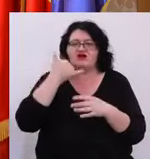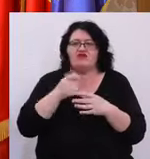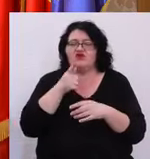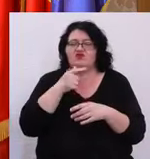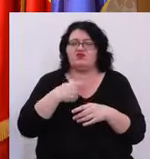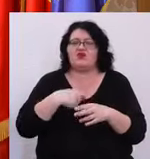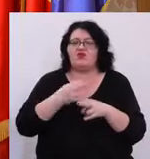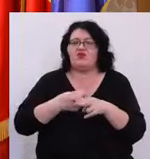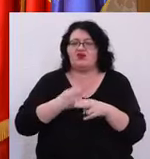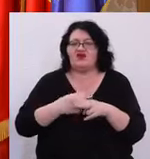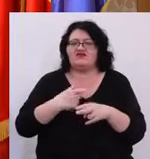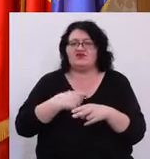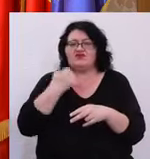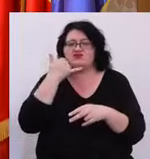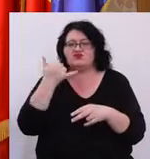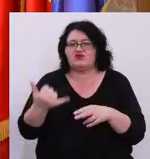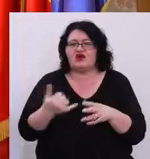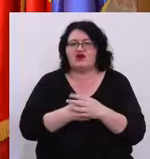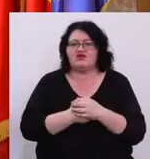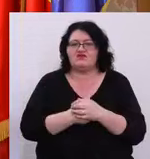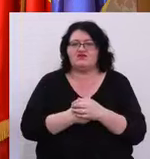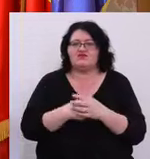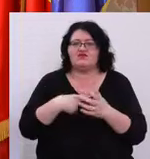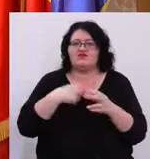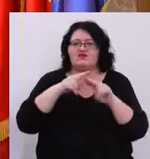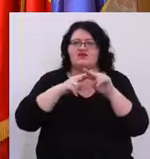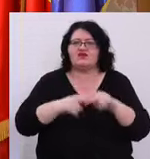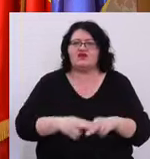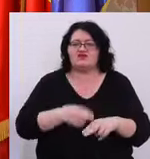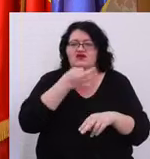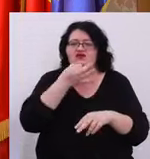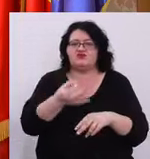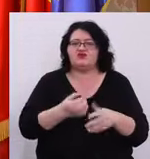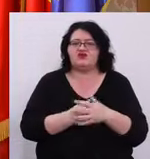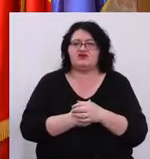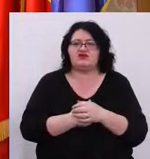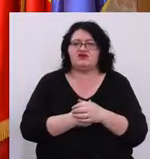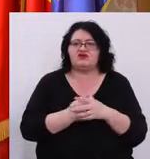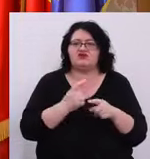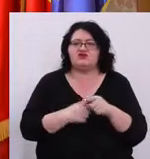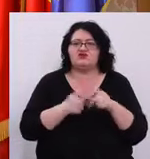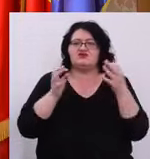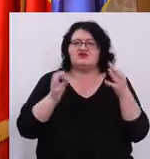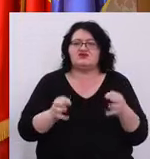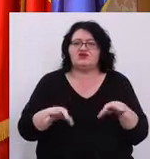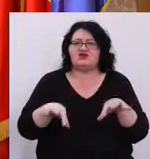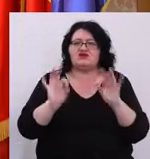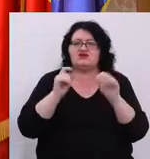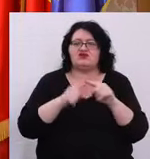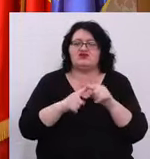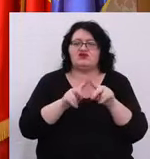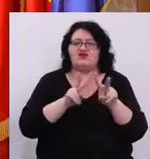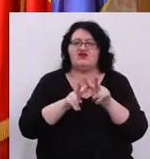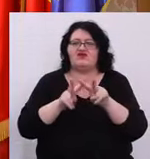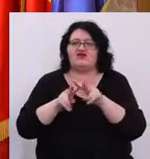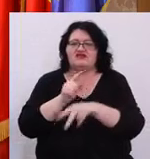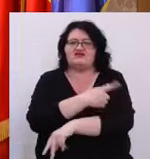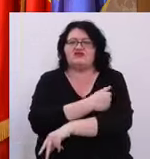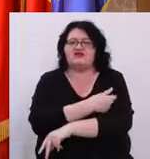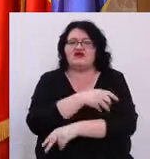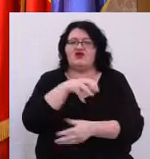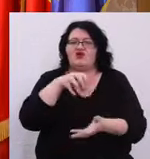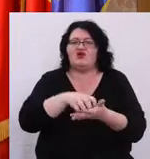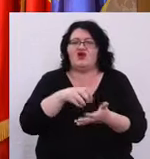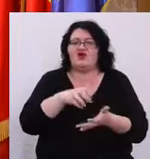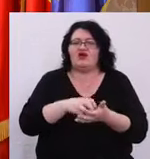unde pacientele se pot adresa. Eu o să le citesc și sigur că se găsesc și pe site-ul Spitalului